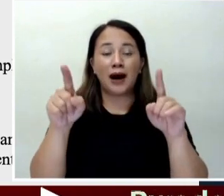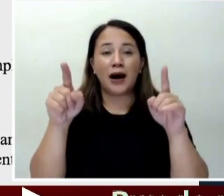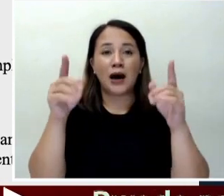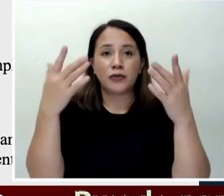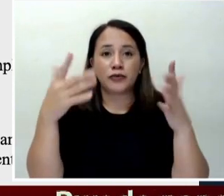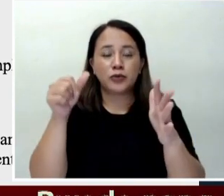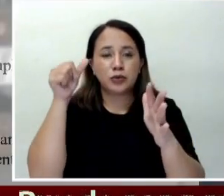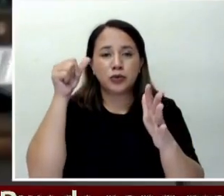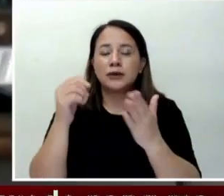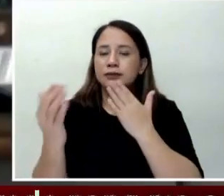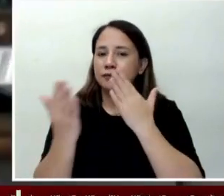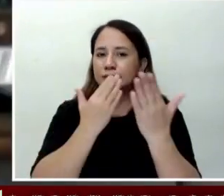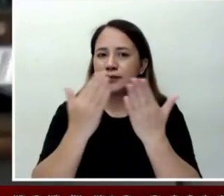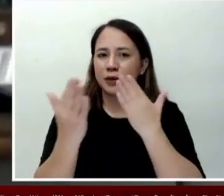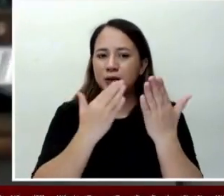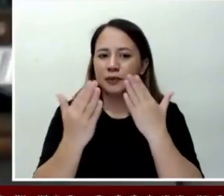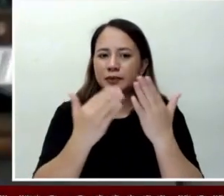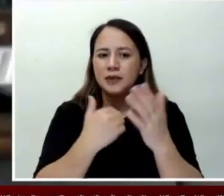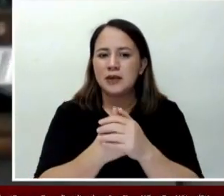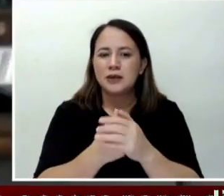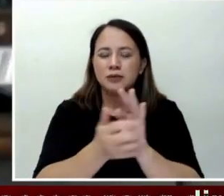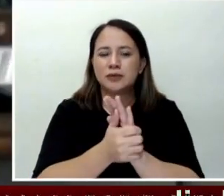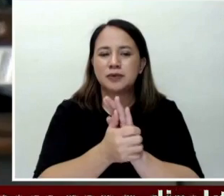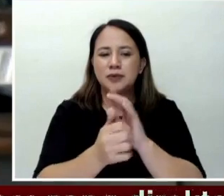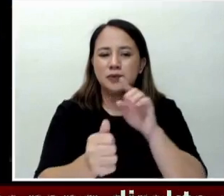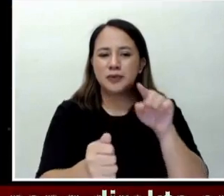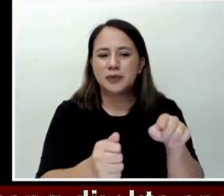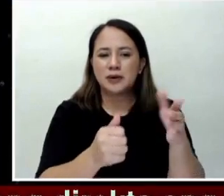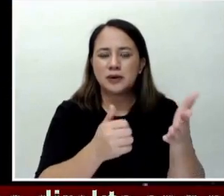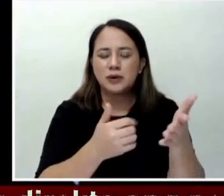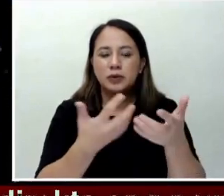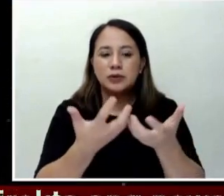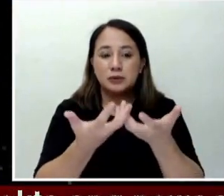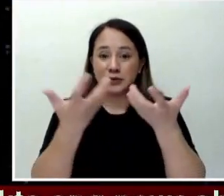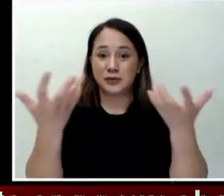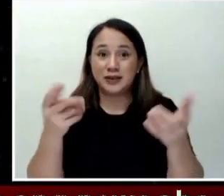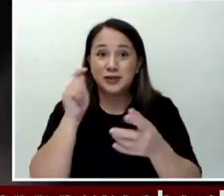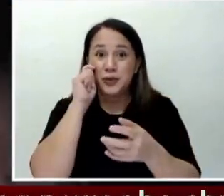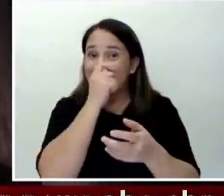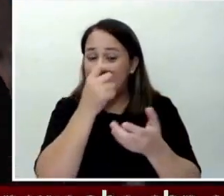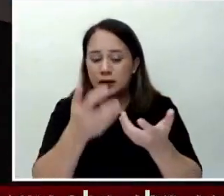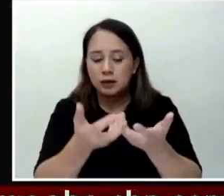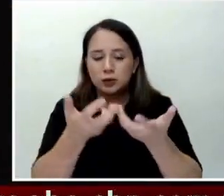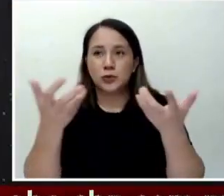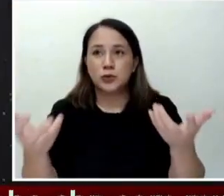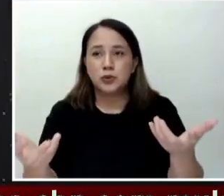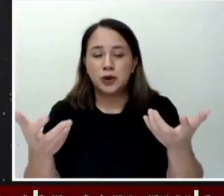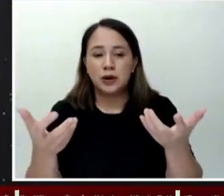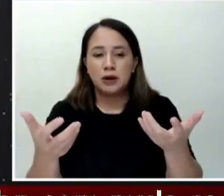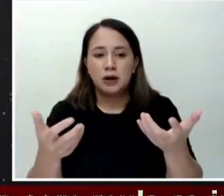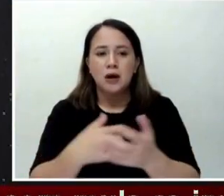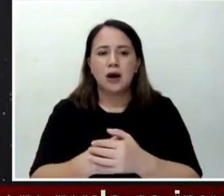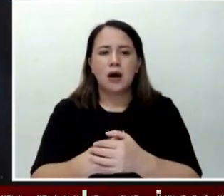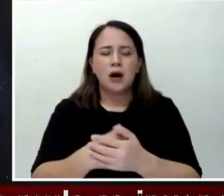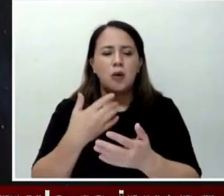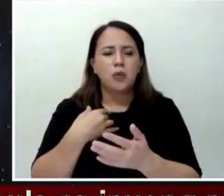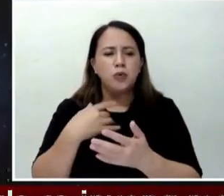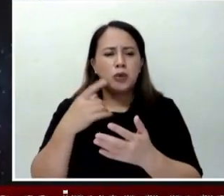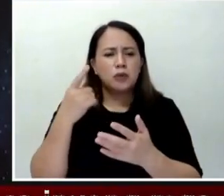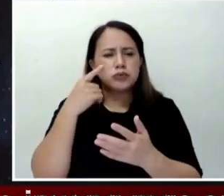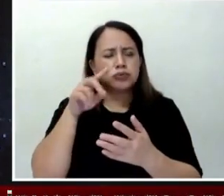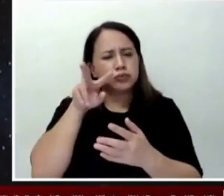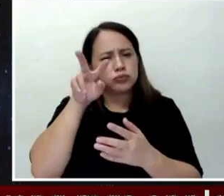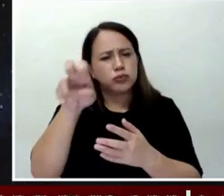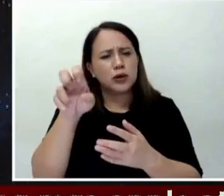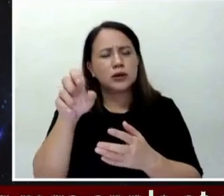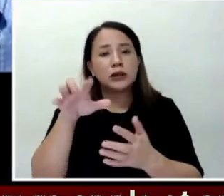kasi sa aming napakagaling na team sa PCMC na hiwalay namin. Walong kilometro ang lapad ng asteroid at nadiskubre ito noong